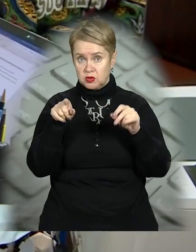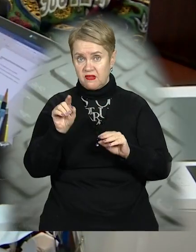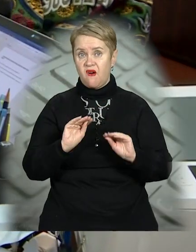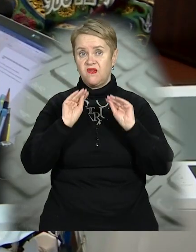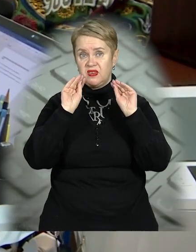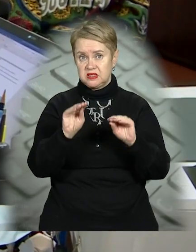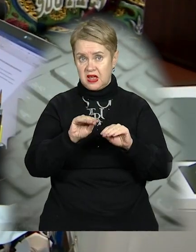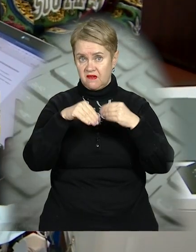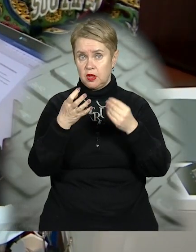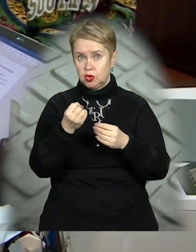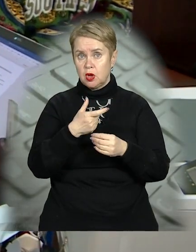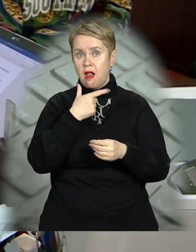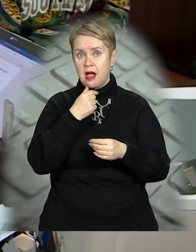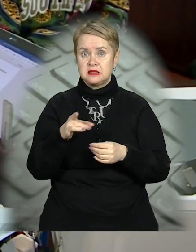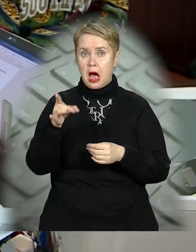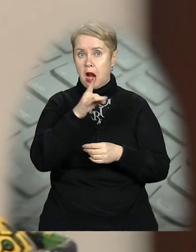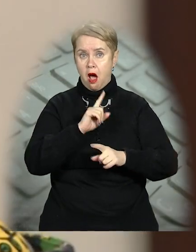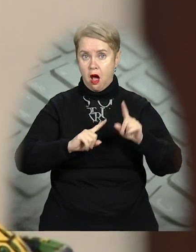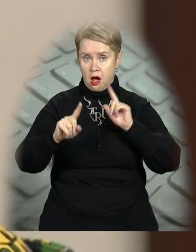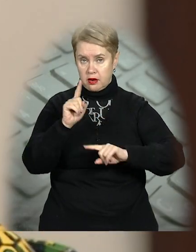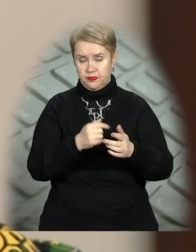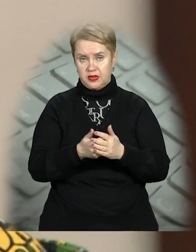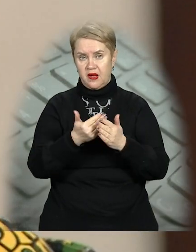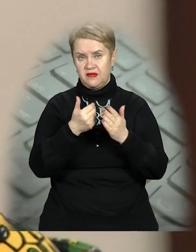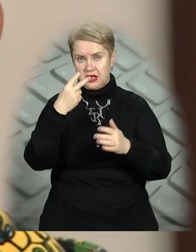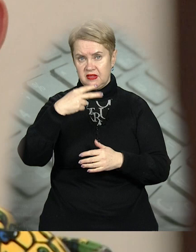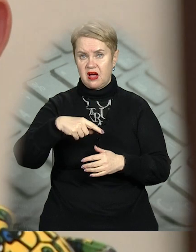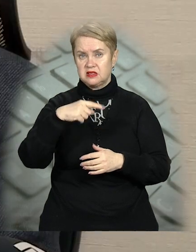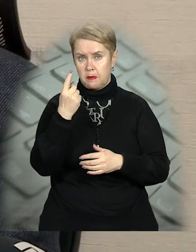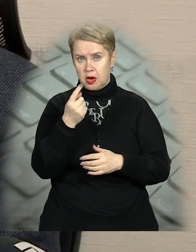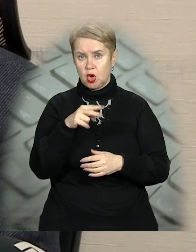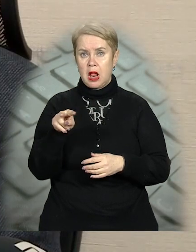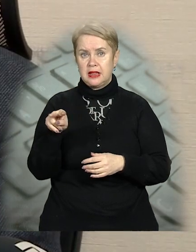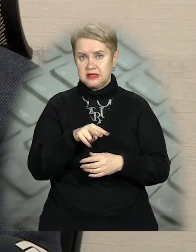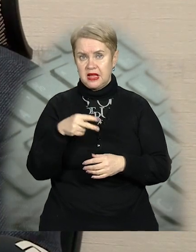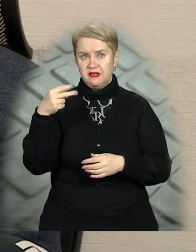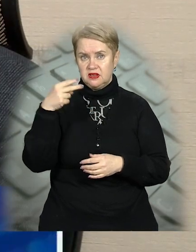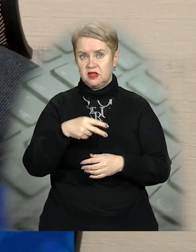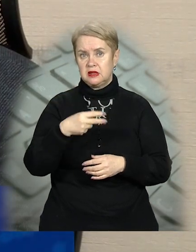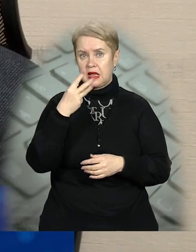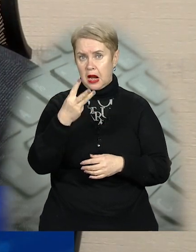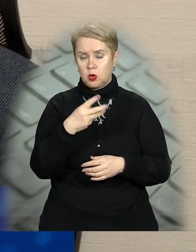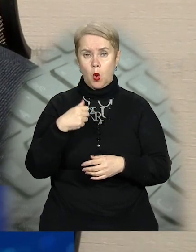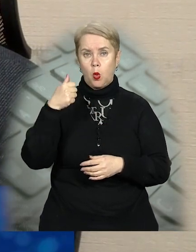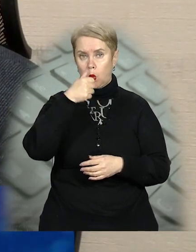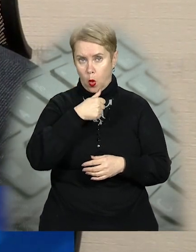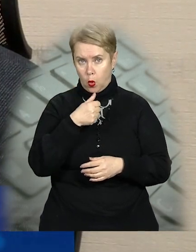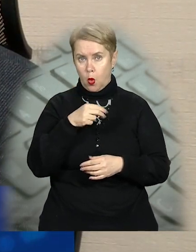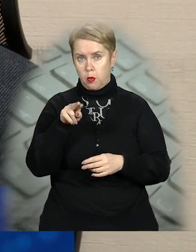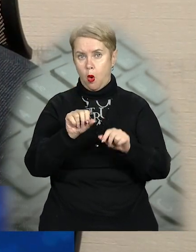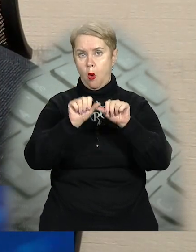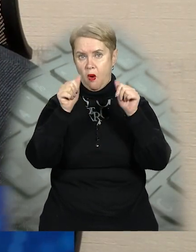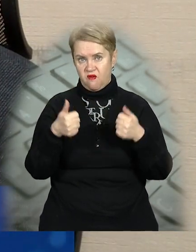встановлення видала ще Ленінська райрада. Від 21 листопада 2003 року про